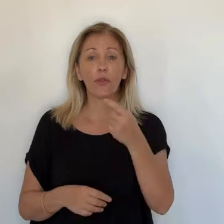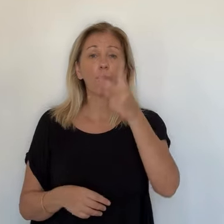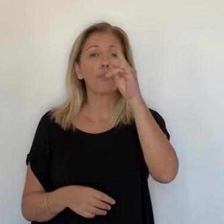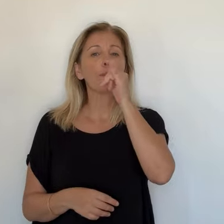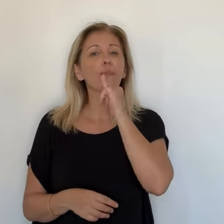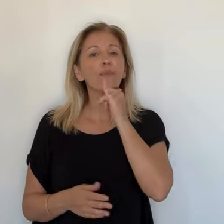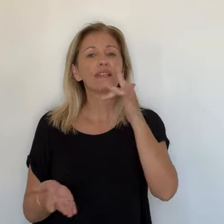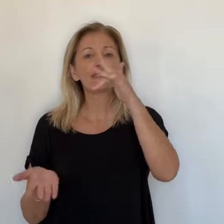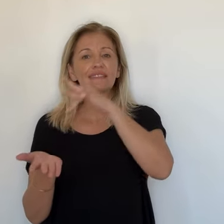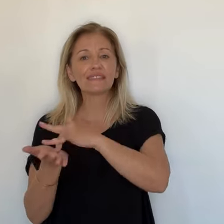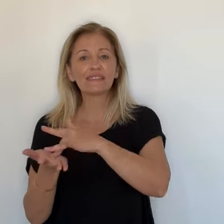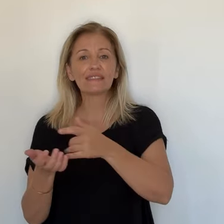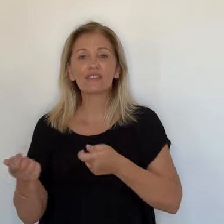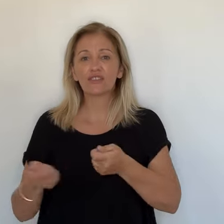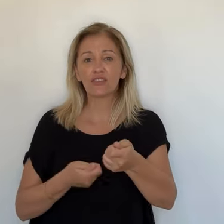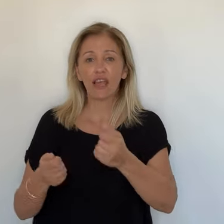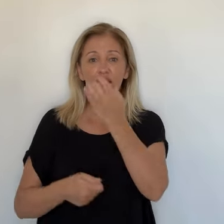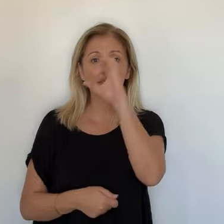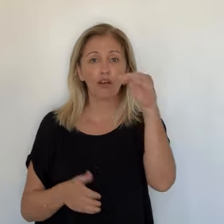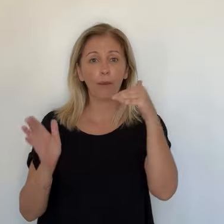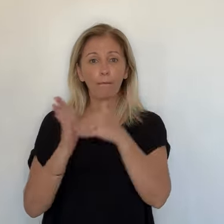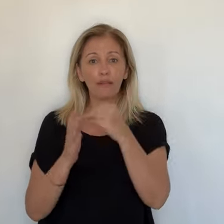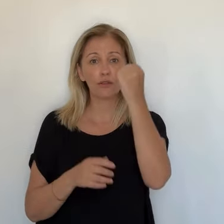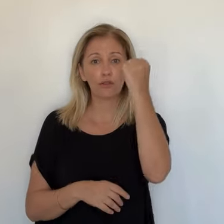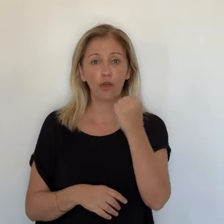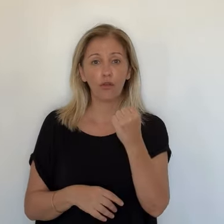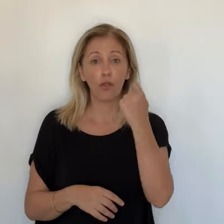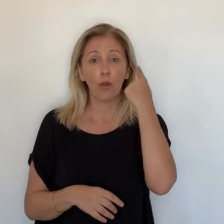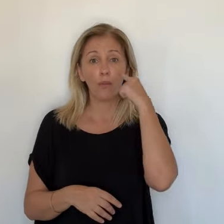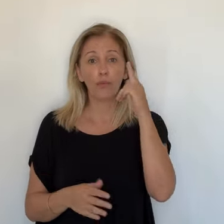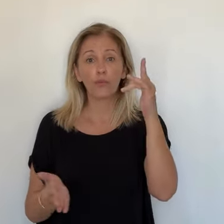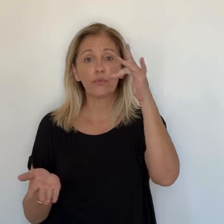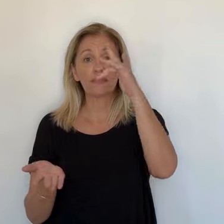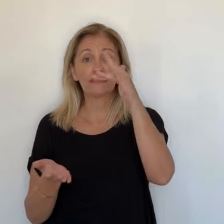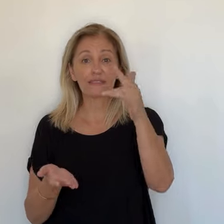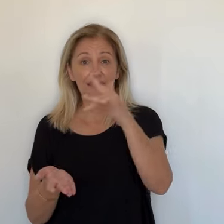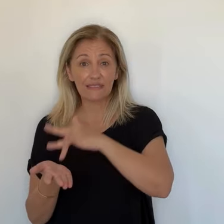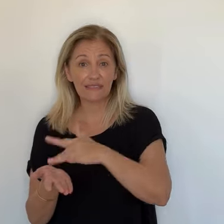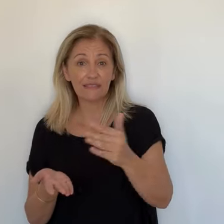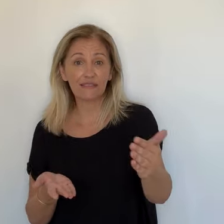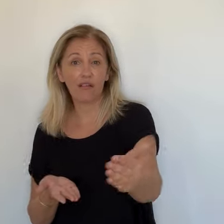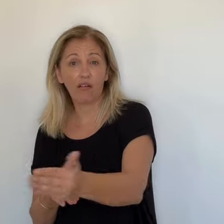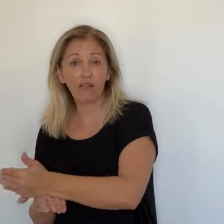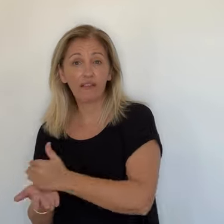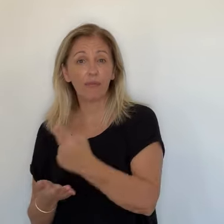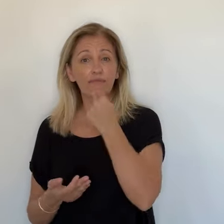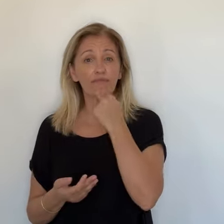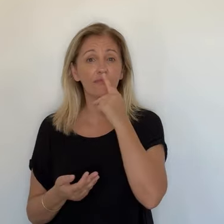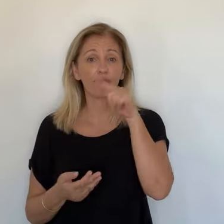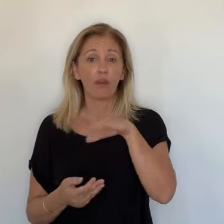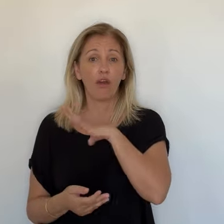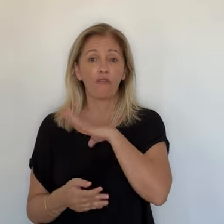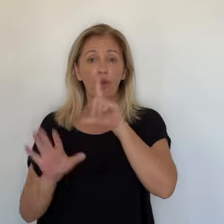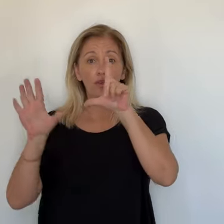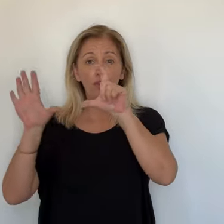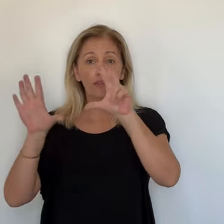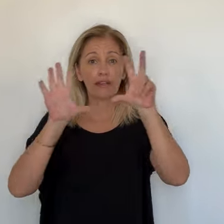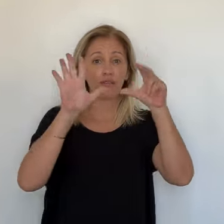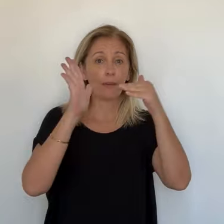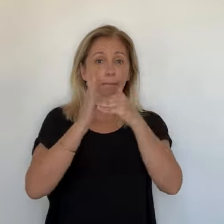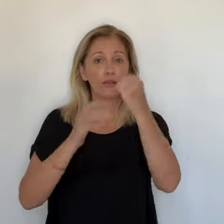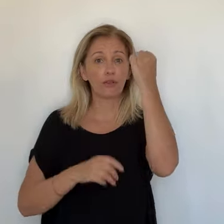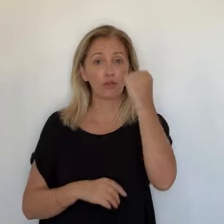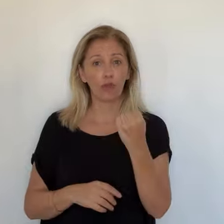ait, c 100 000 tonnes. Et il faut à minima, il faut 70-80 000 tonnes minimum pour être rentable.